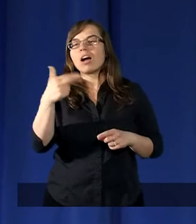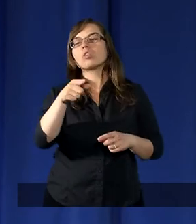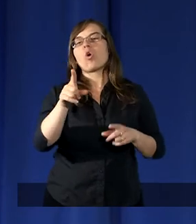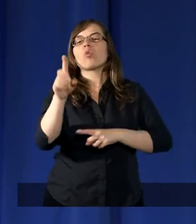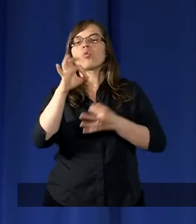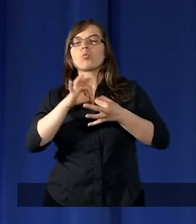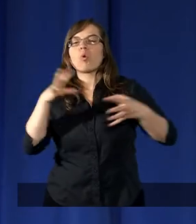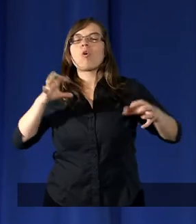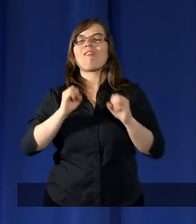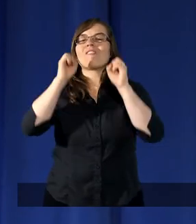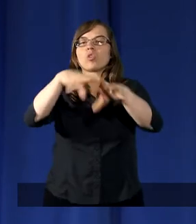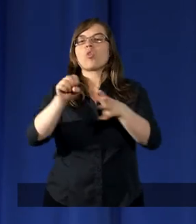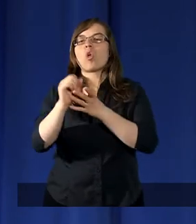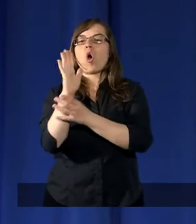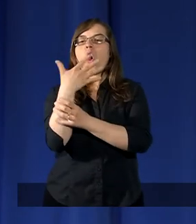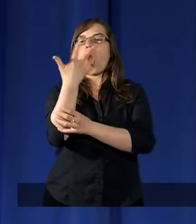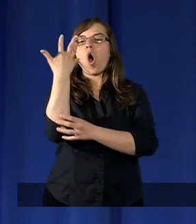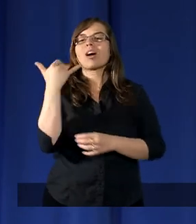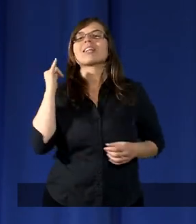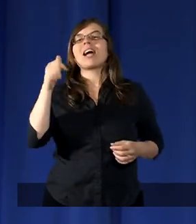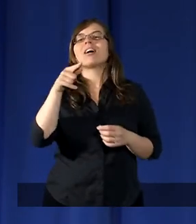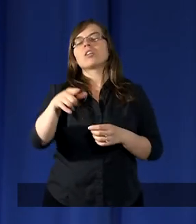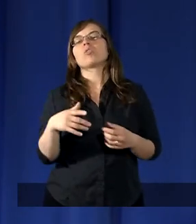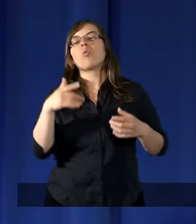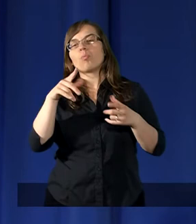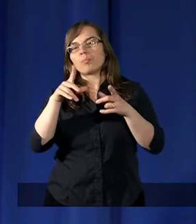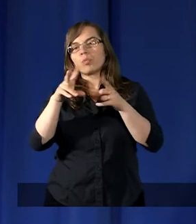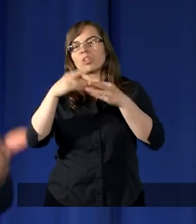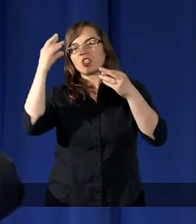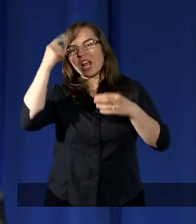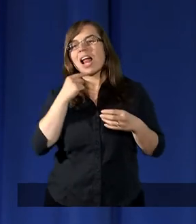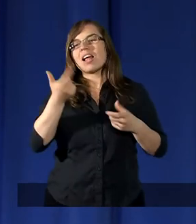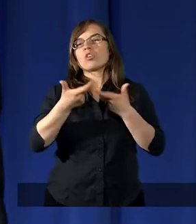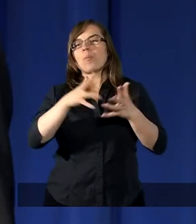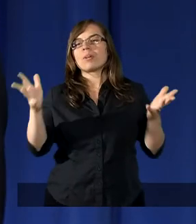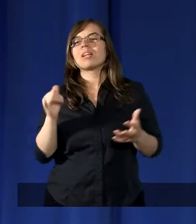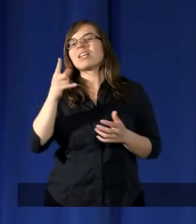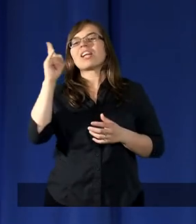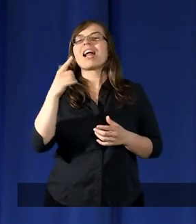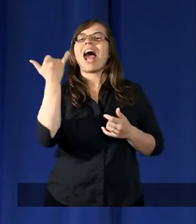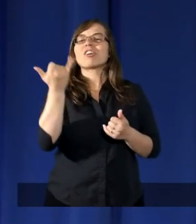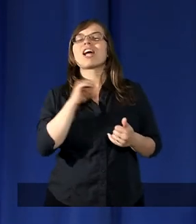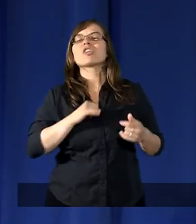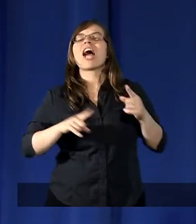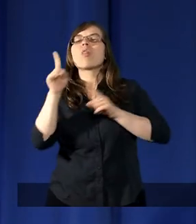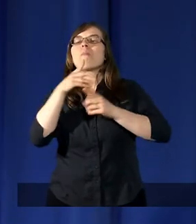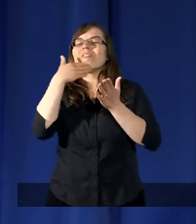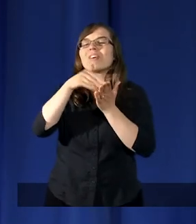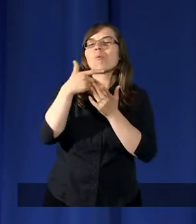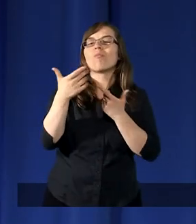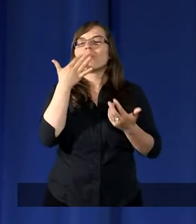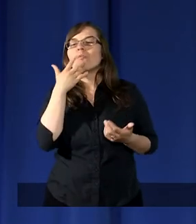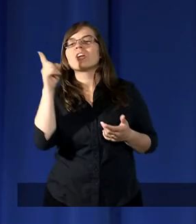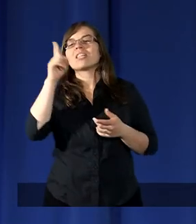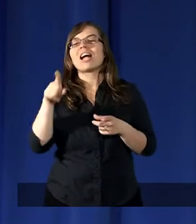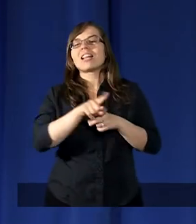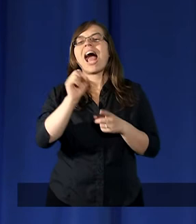złoto wrzuciłem do ognia i ulał się z tego cielec. Wiecie, to tak dzieci nieraz się tłumaczą, ale tak